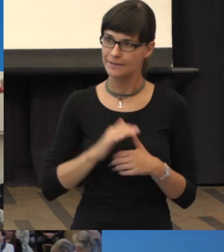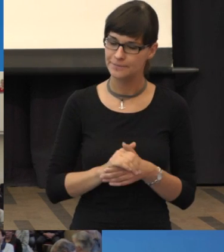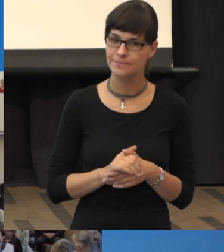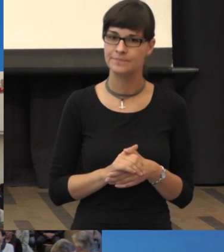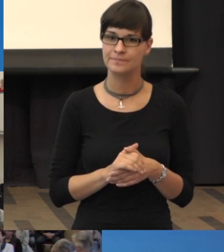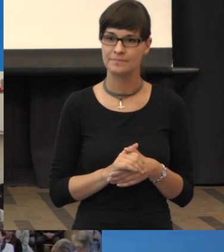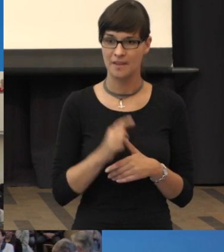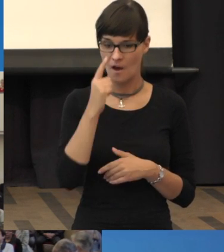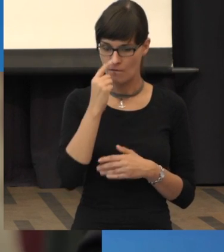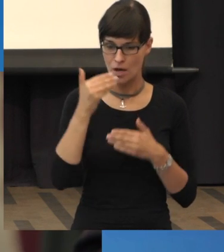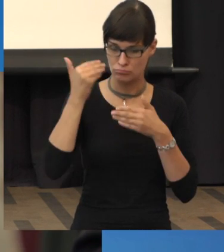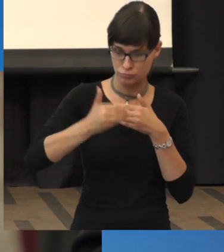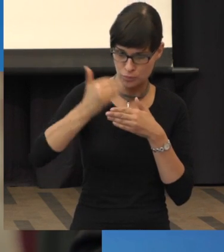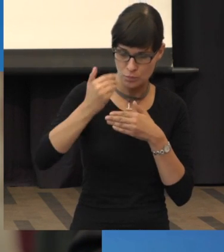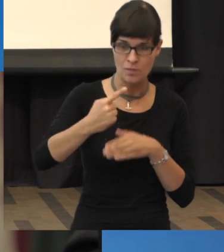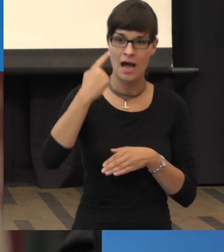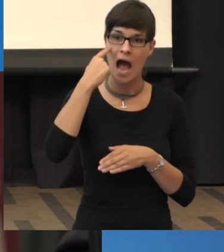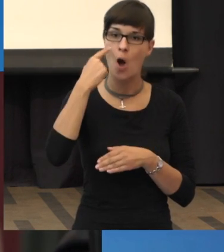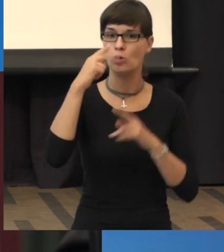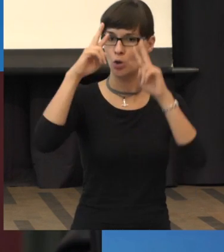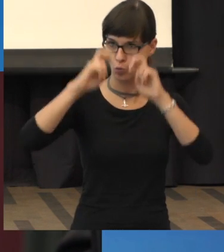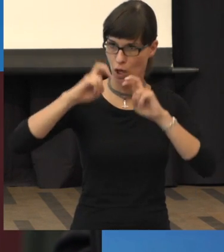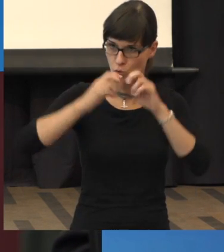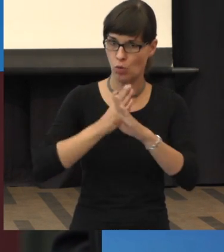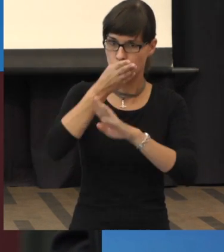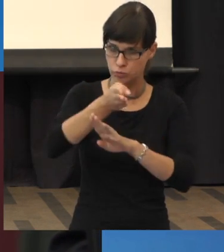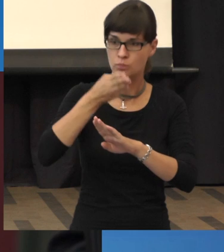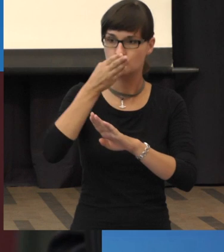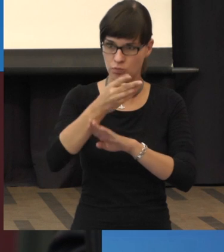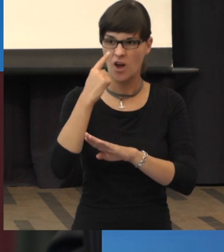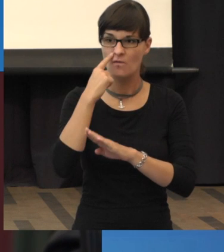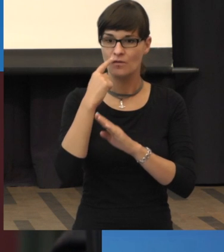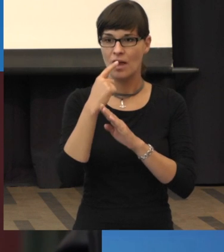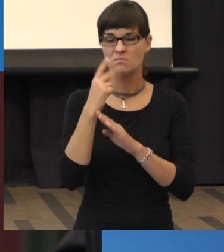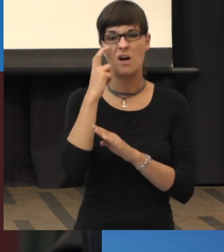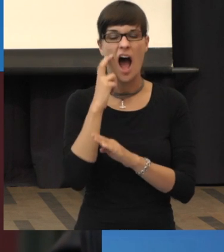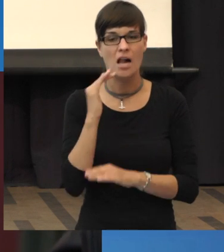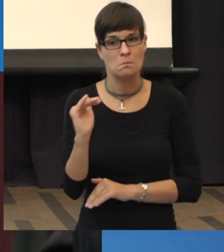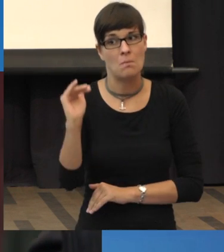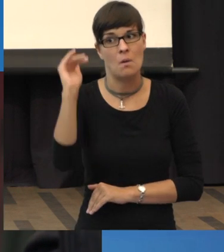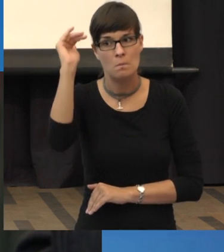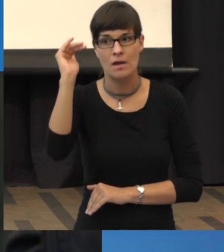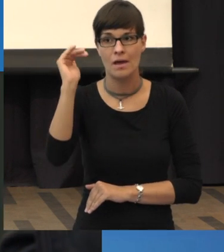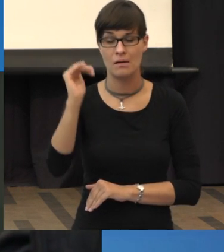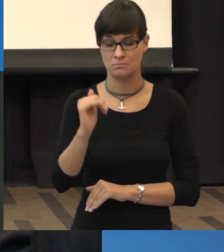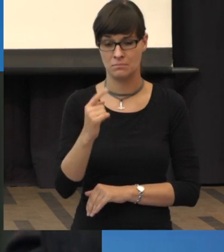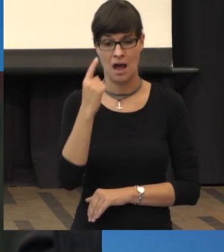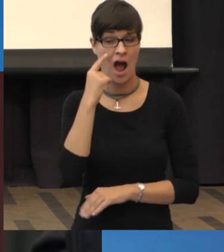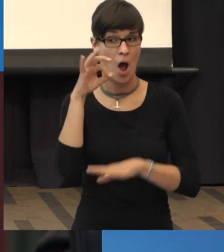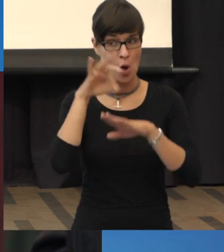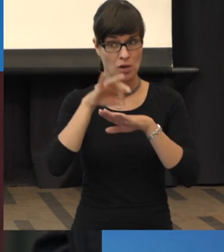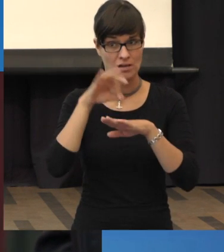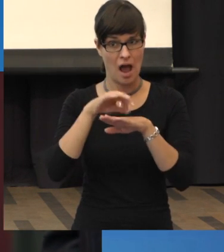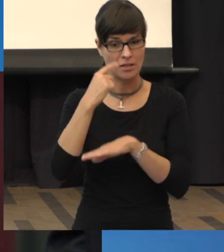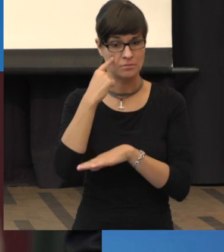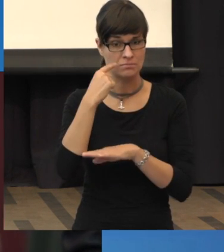es, wenn man regelmäßig zur Augenuntersuchung geht, besonders im fortgeschrittenen Alter? Erkennt der Augenarzt eine